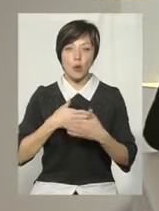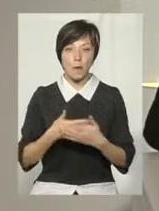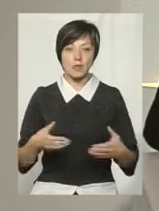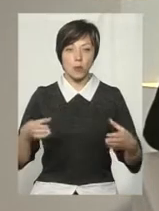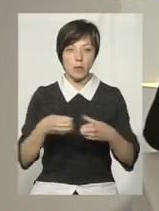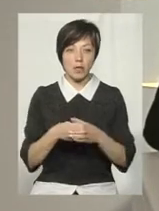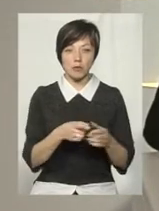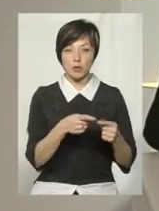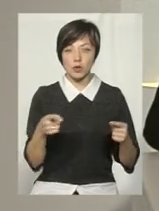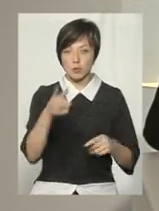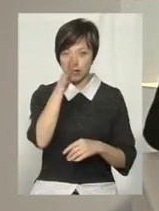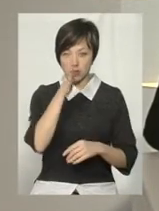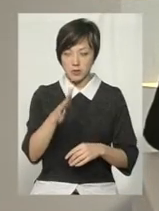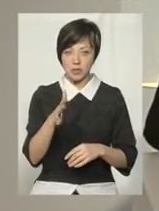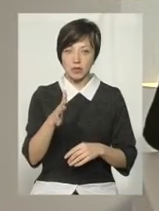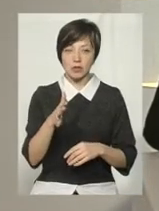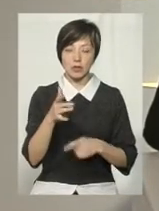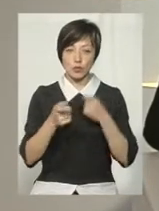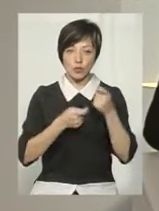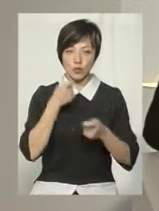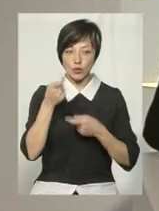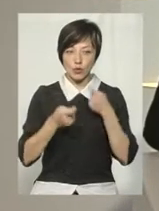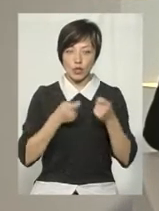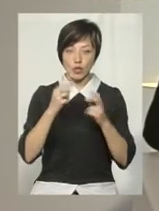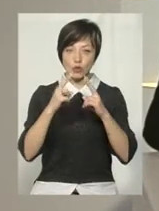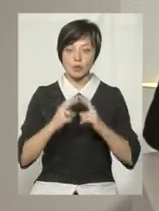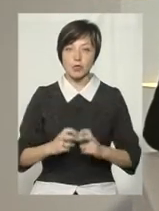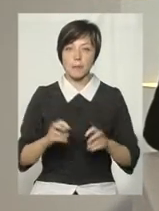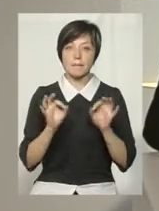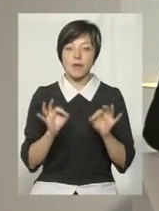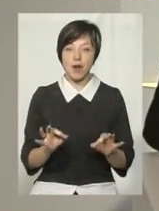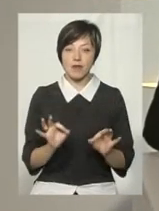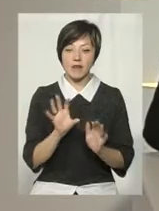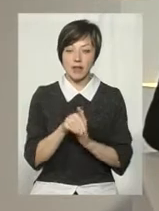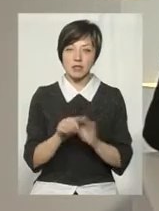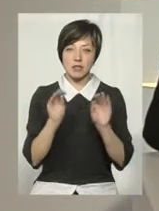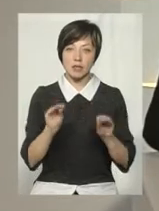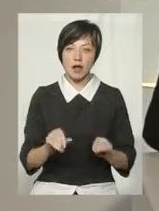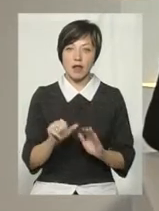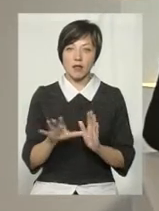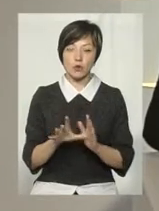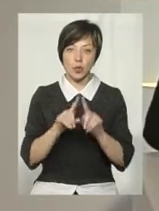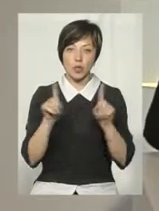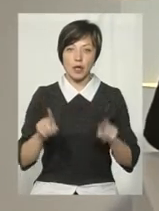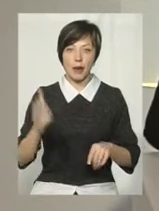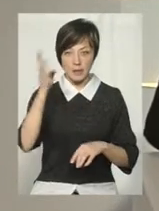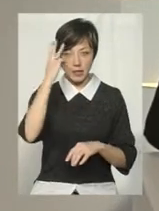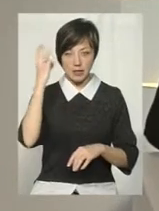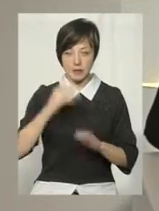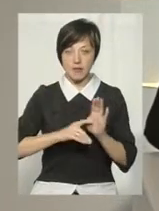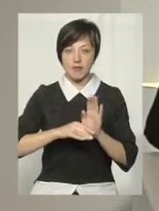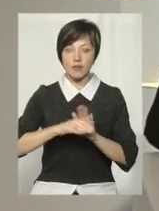'єднання протягом п'яти місяців досить скуркульозно досліджувало правильність внесення даних в електронну декларацію хмельницькими